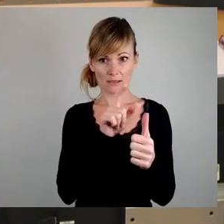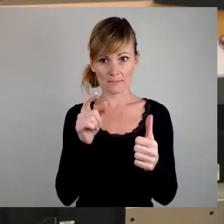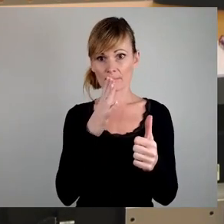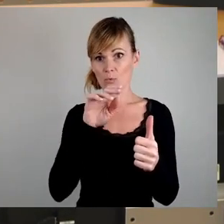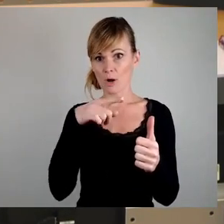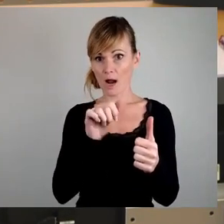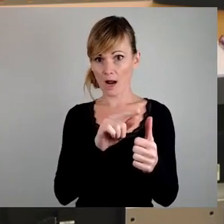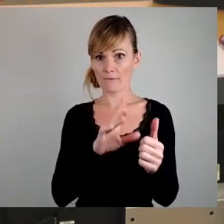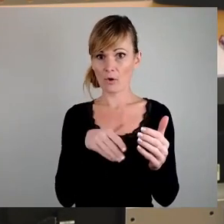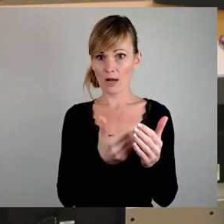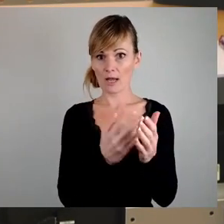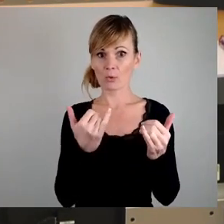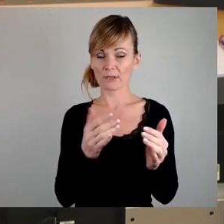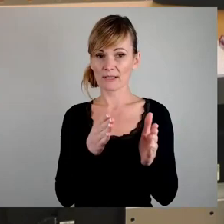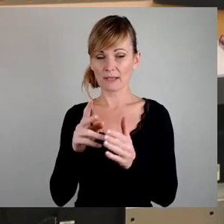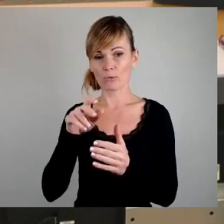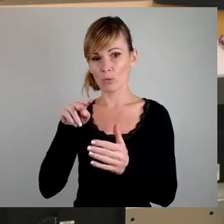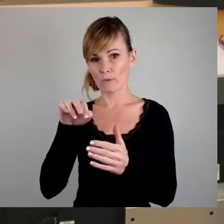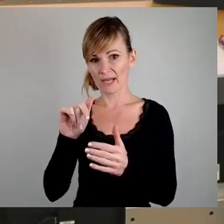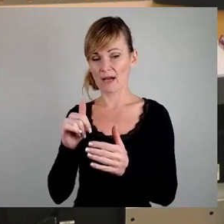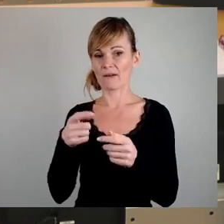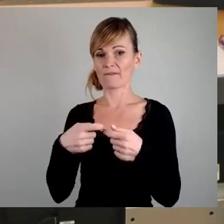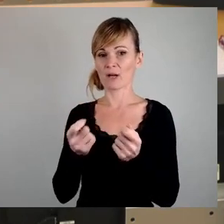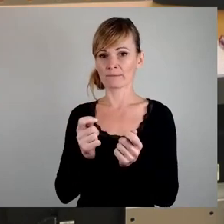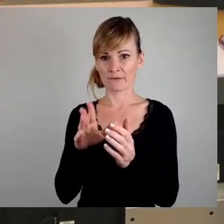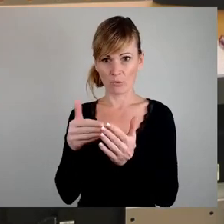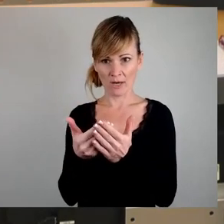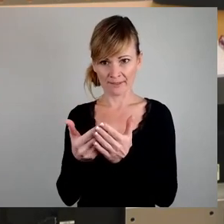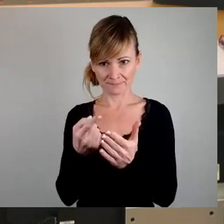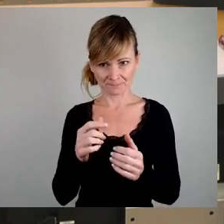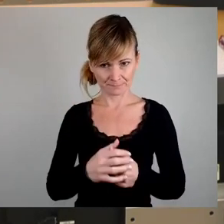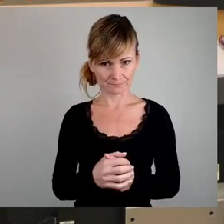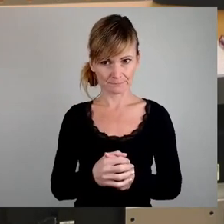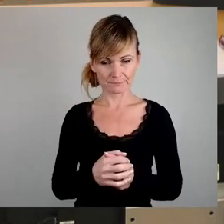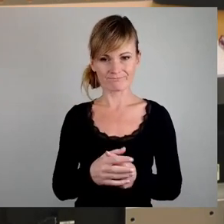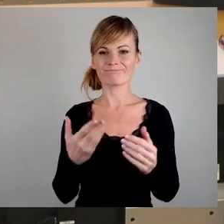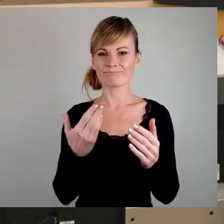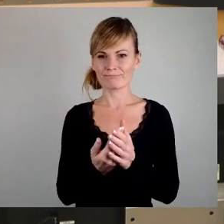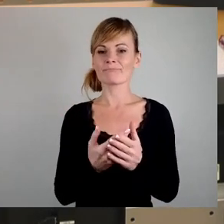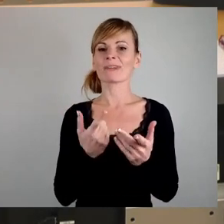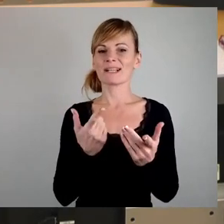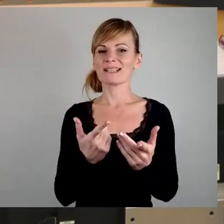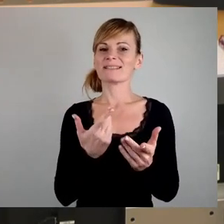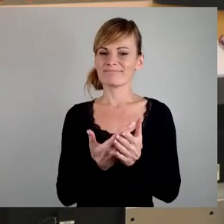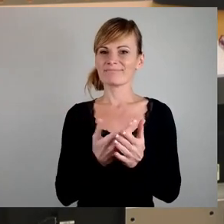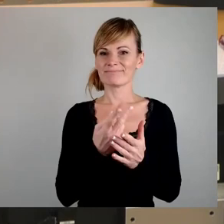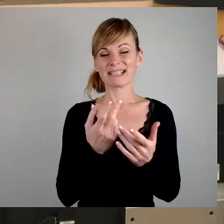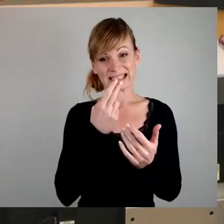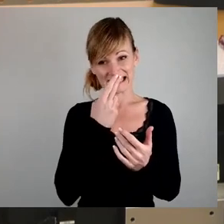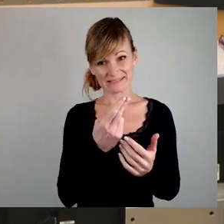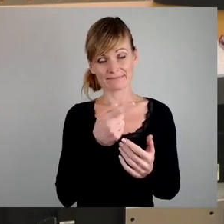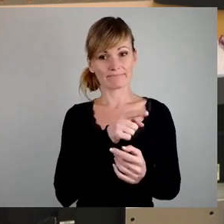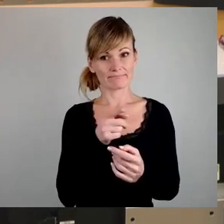mit dieser Vonovia-Verkaufsvorlage. Das beschreibt so ein bisschen das Gewicht dieser beiden Vorlagen. sind beides sehr wichtige